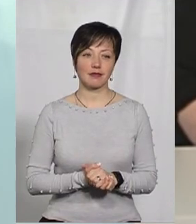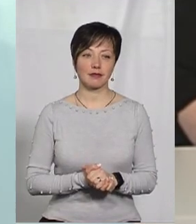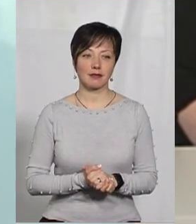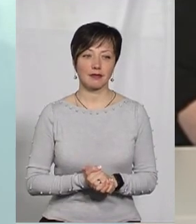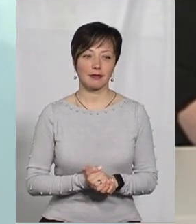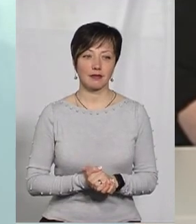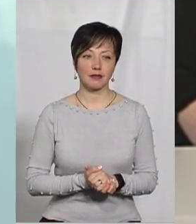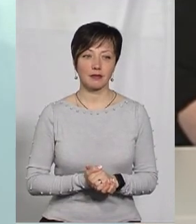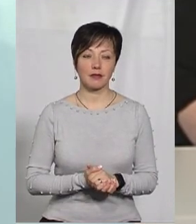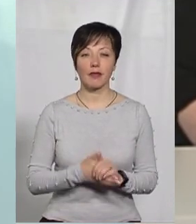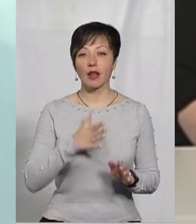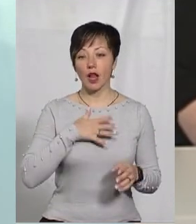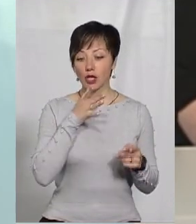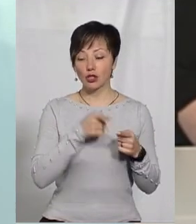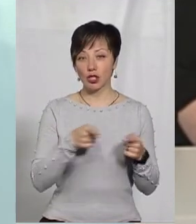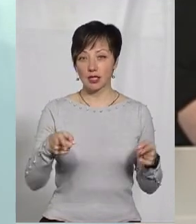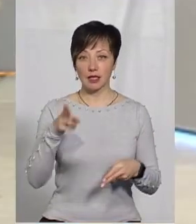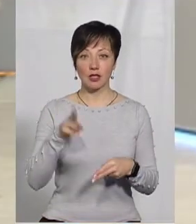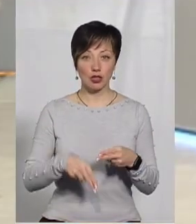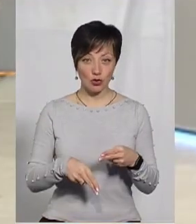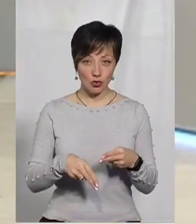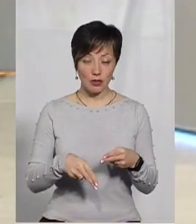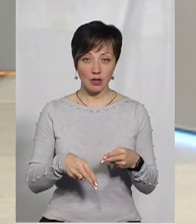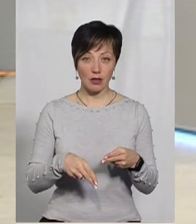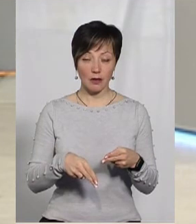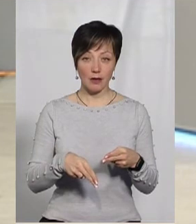то десь так. Наш час закінчується.